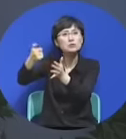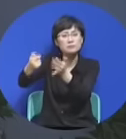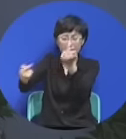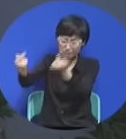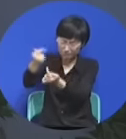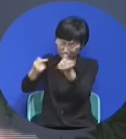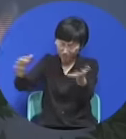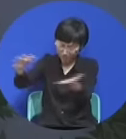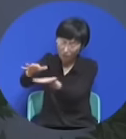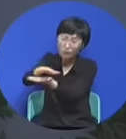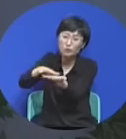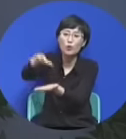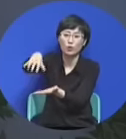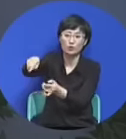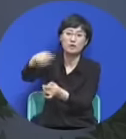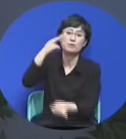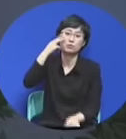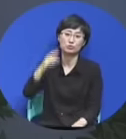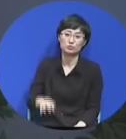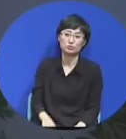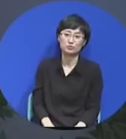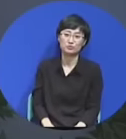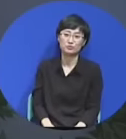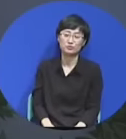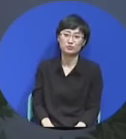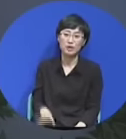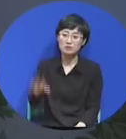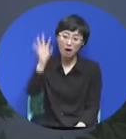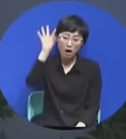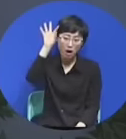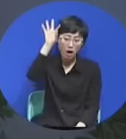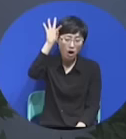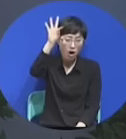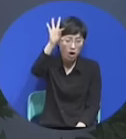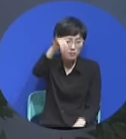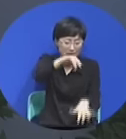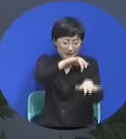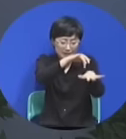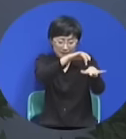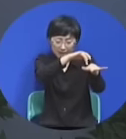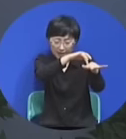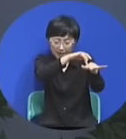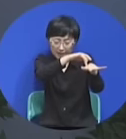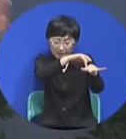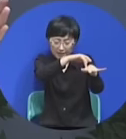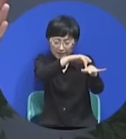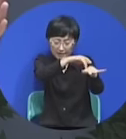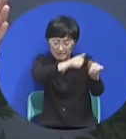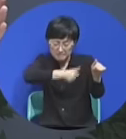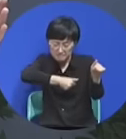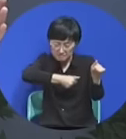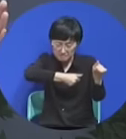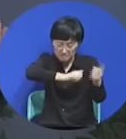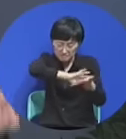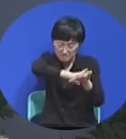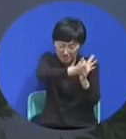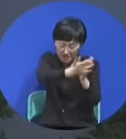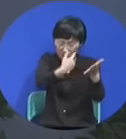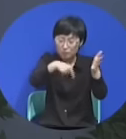거기다가 언젠가는 뒤집어지는 허감을 막을 수 있는 메시지들이 증거되어야 되겠습니다.